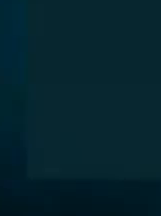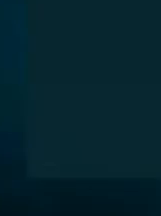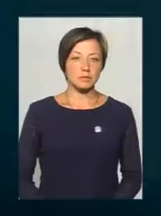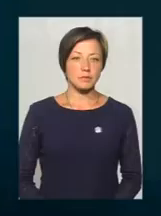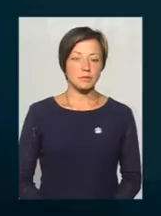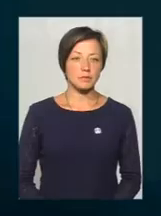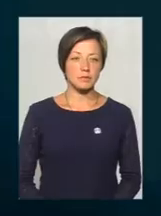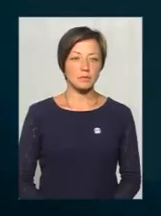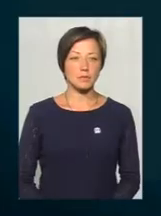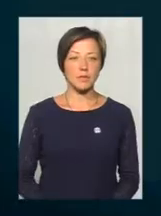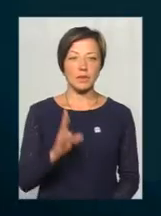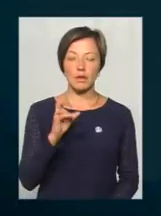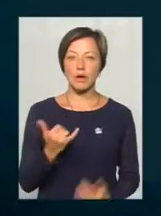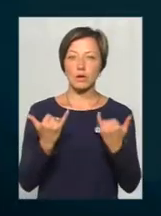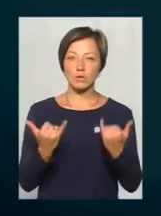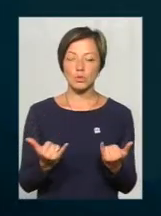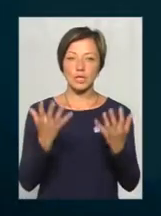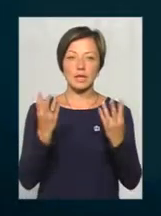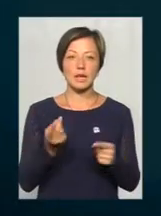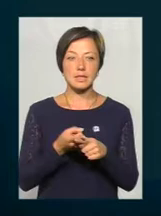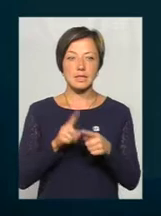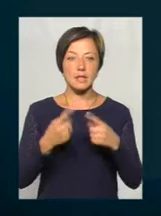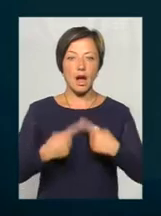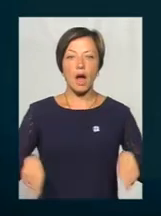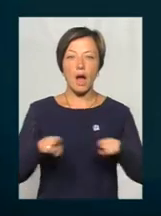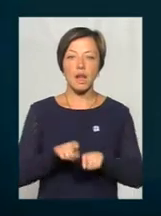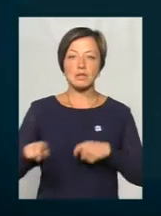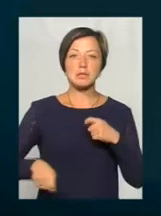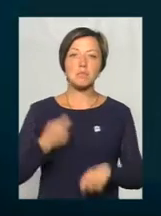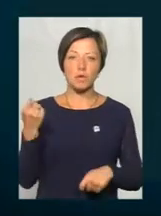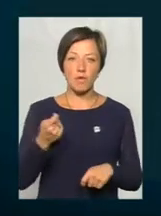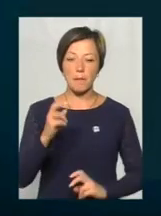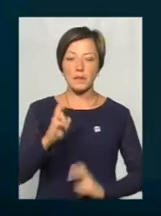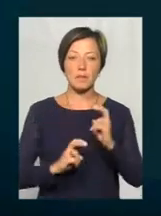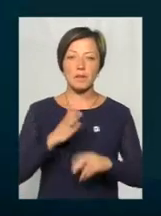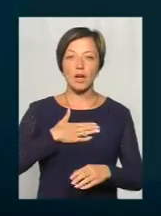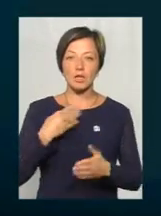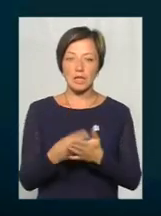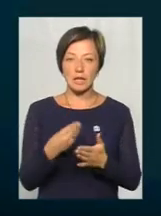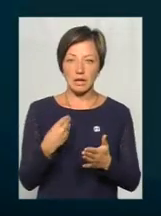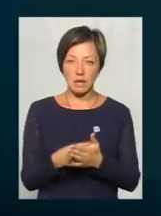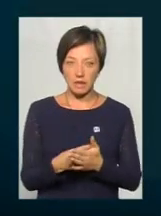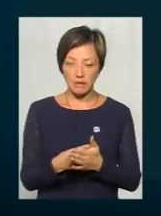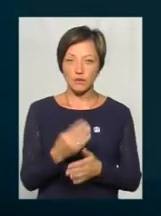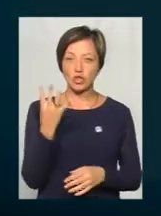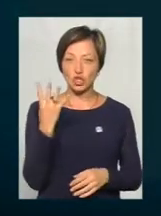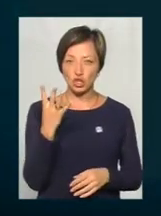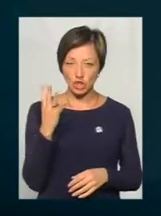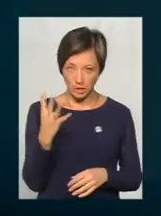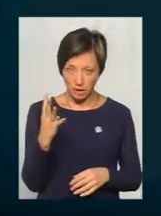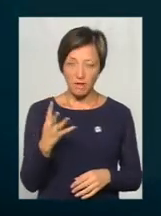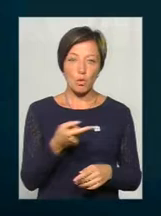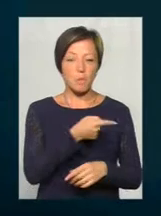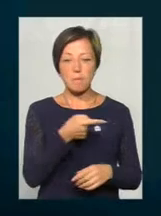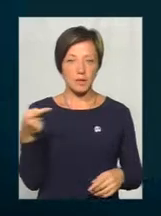На сьогоднішній день ця галузь збиткова. Підприємство наше зараз при тарифі 4 у мінусі. Це пов'язано